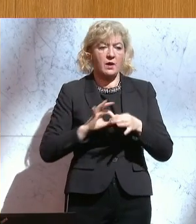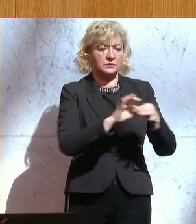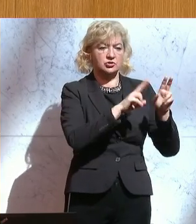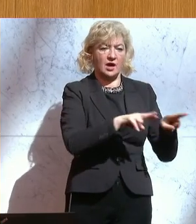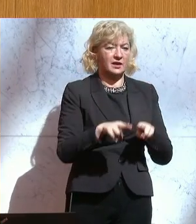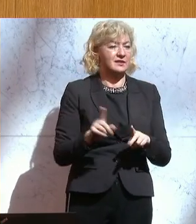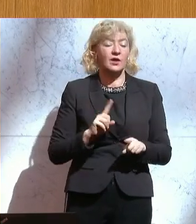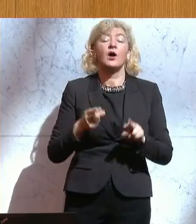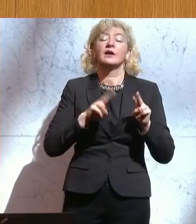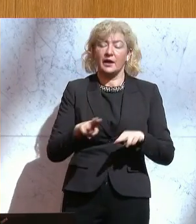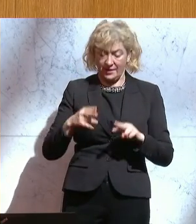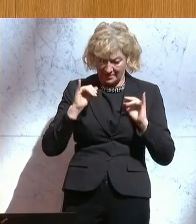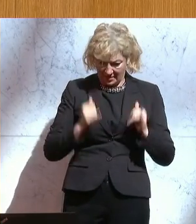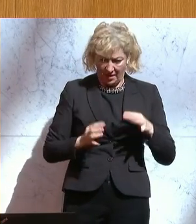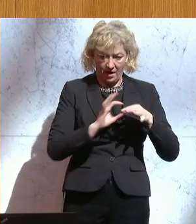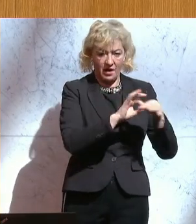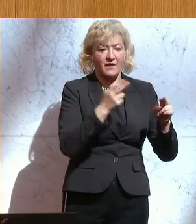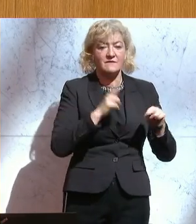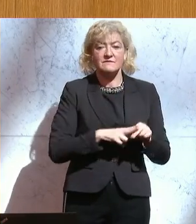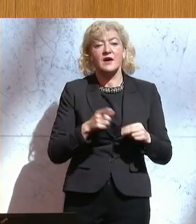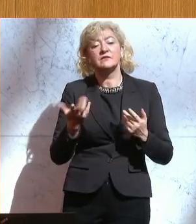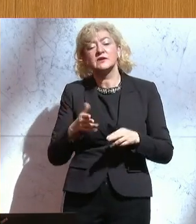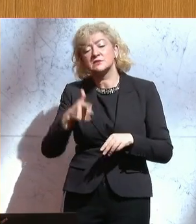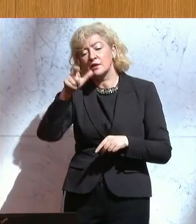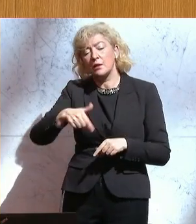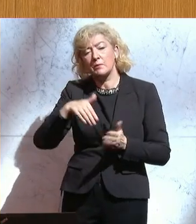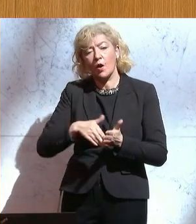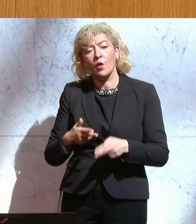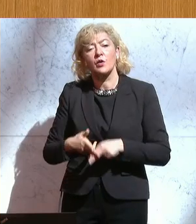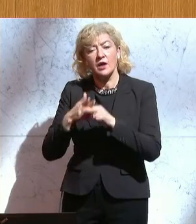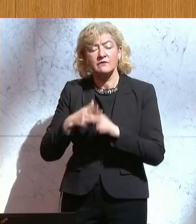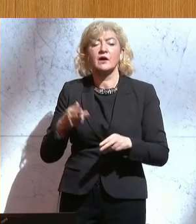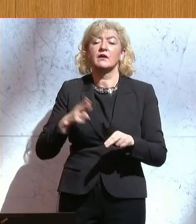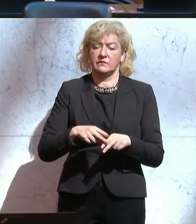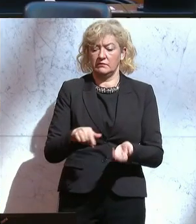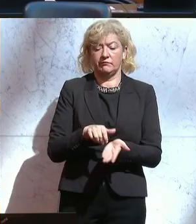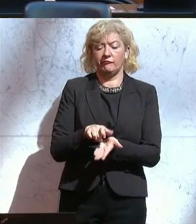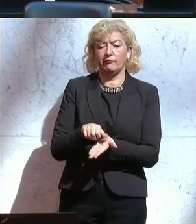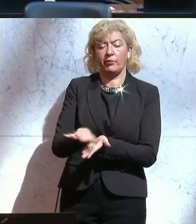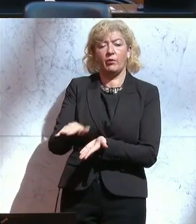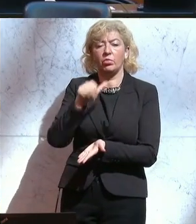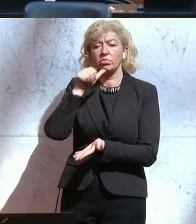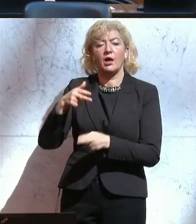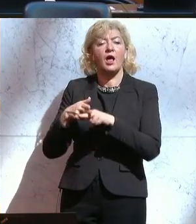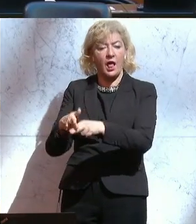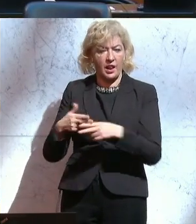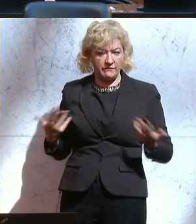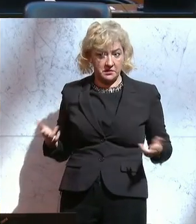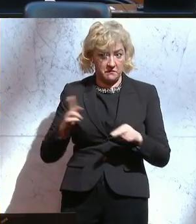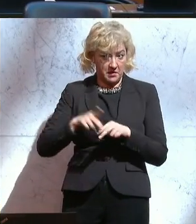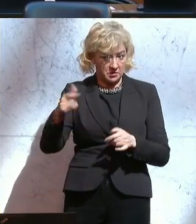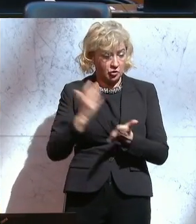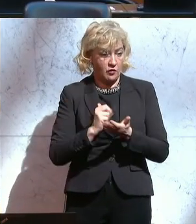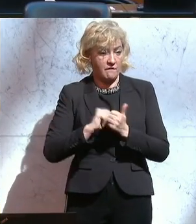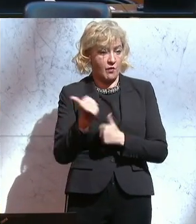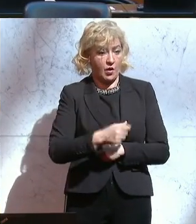nur dann vor Gericht, wenn Sie den Herrschaften, die diese Hilfe benötigen, den Zugriff auf diese Hilfe verweigern. Wenn es Ihr Ansinnen ist, dass Sie jetzt schon